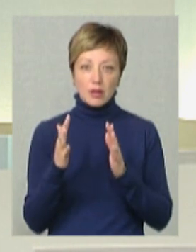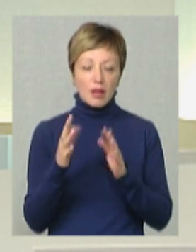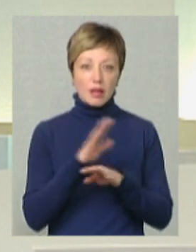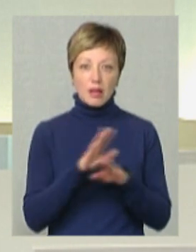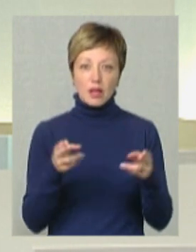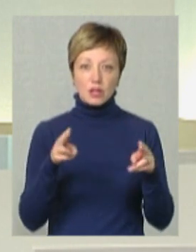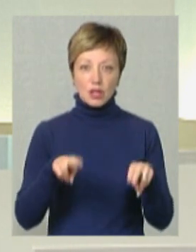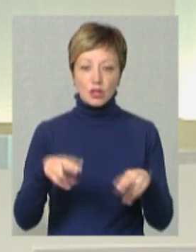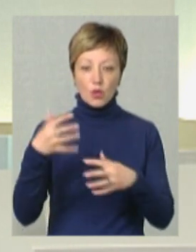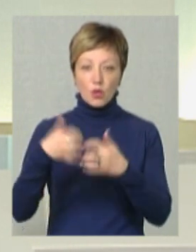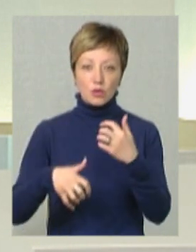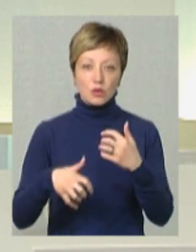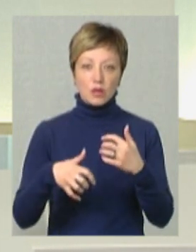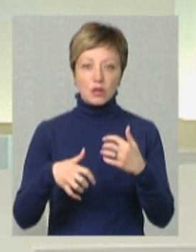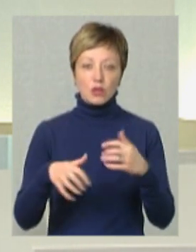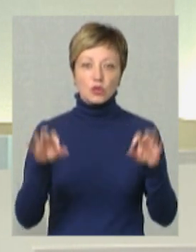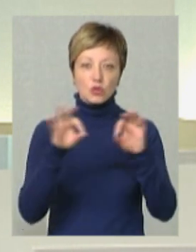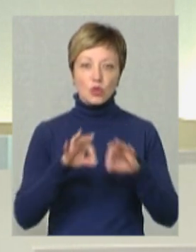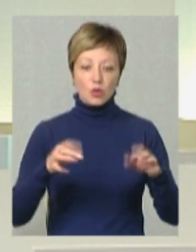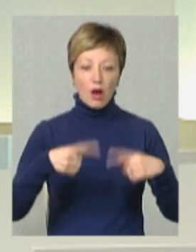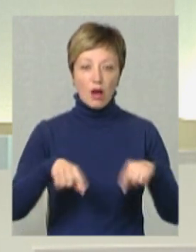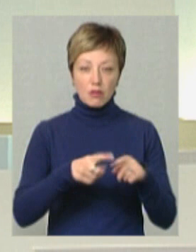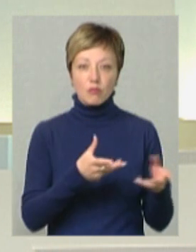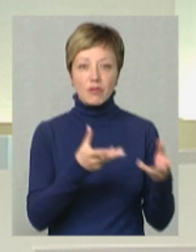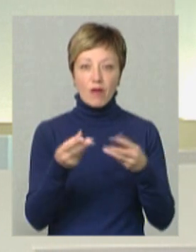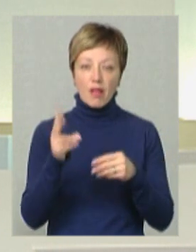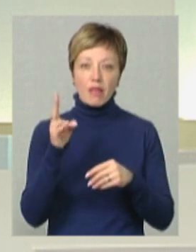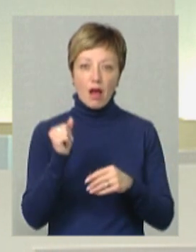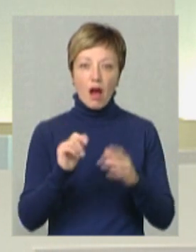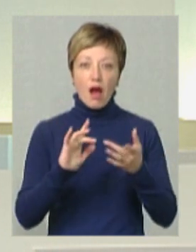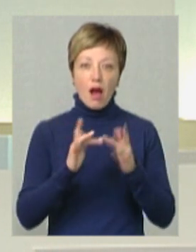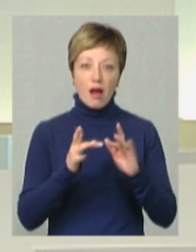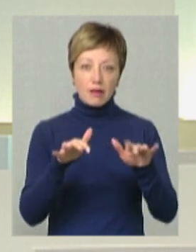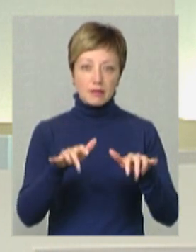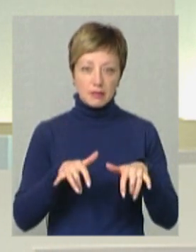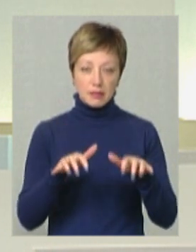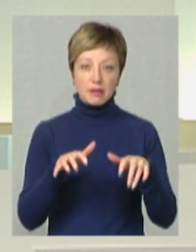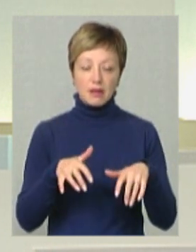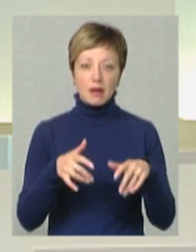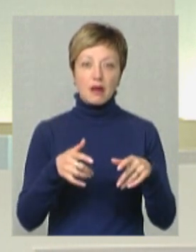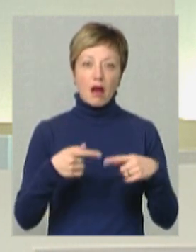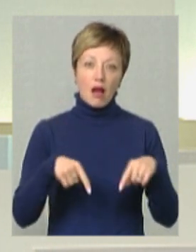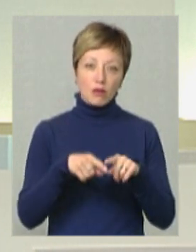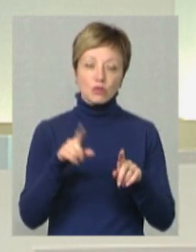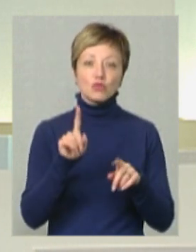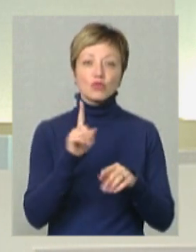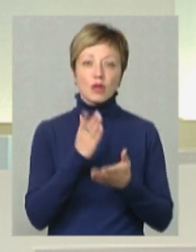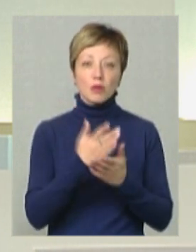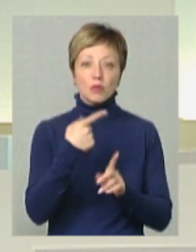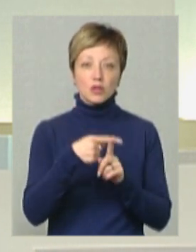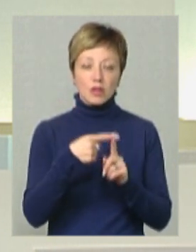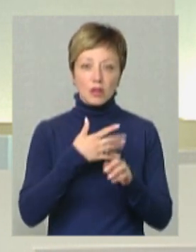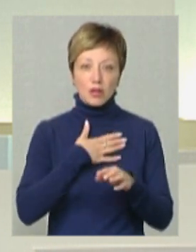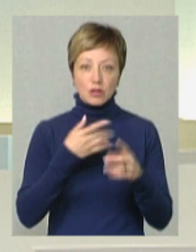залишили осторонь жодну галузь і також вони повпливали на ІТ-галузь, але з позитивного, що ІТ